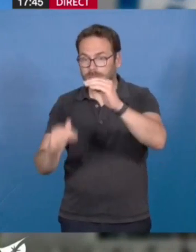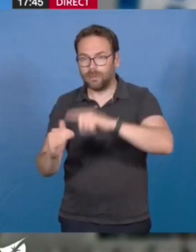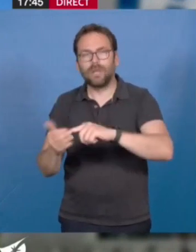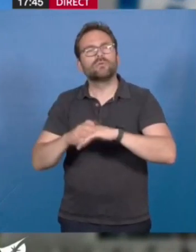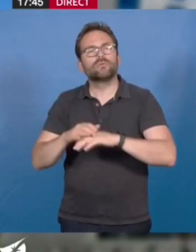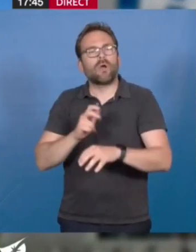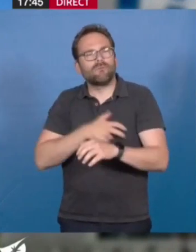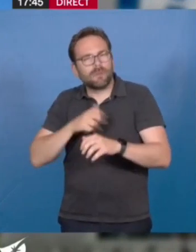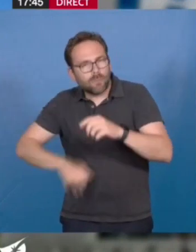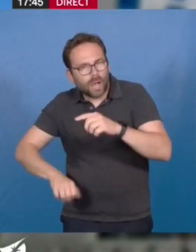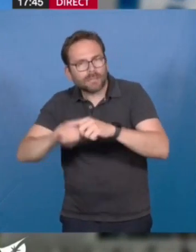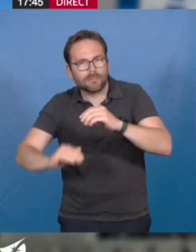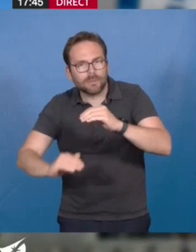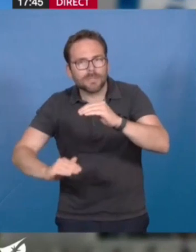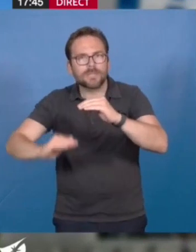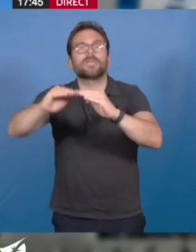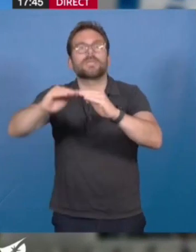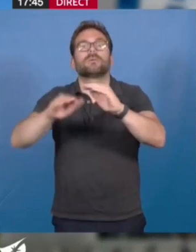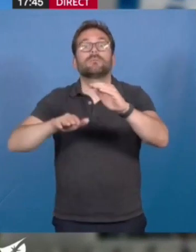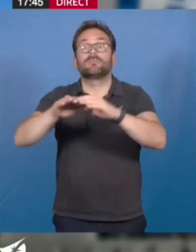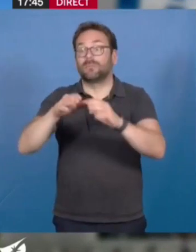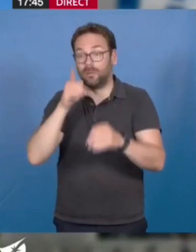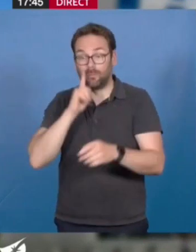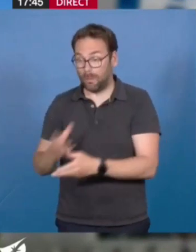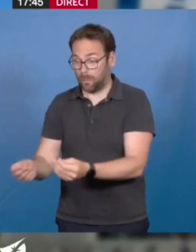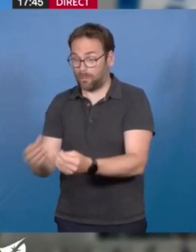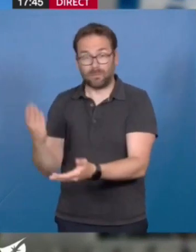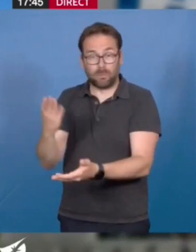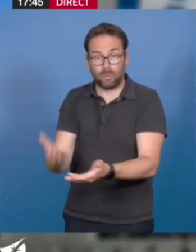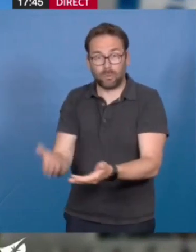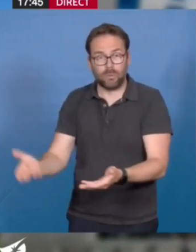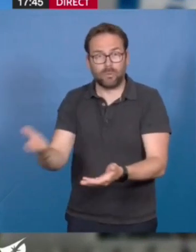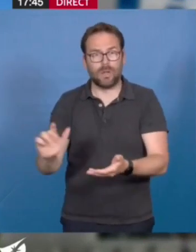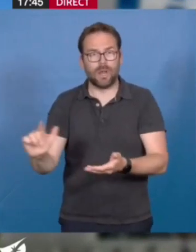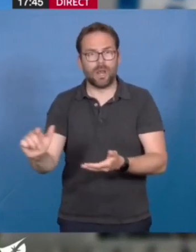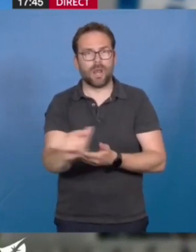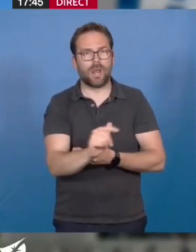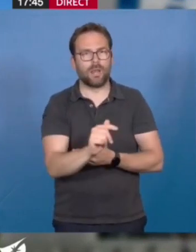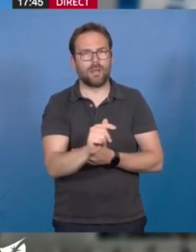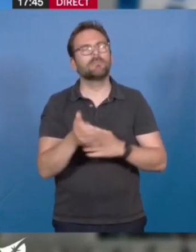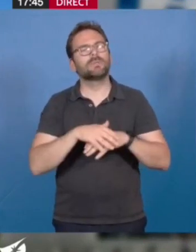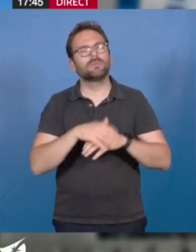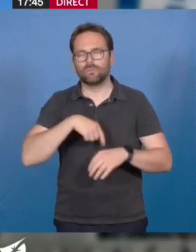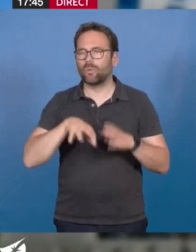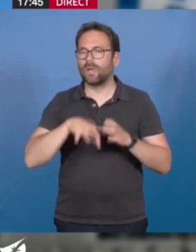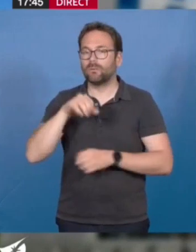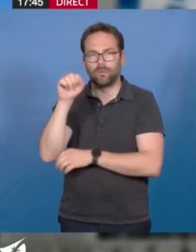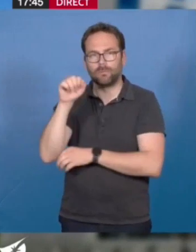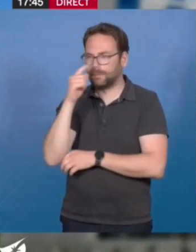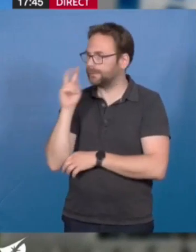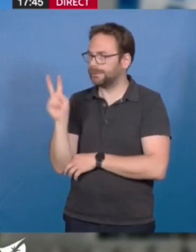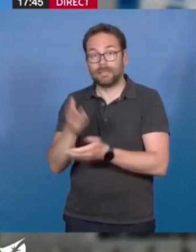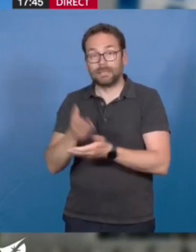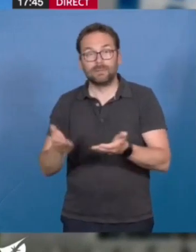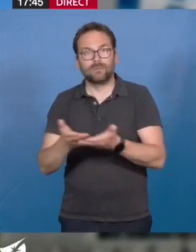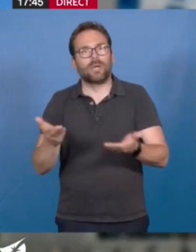partie du retard pris au préjudice des populations. Cependant, les élus communistes considèrent qu'au vu de la situation actuelle,